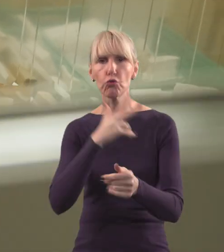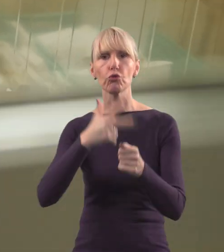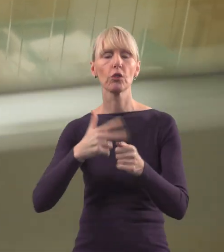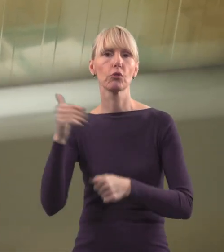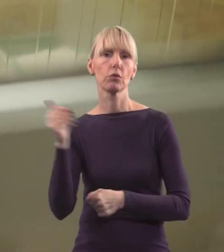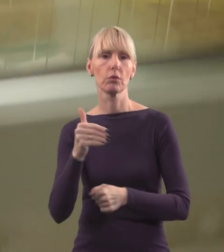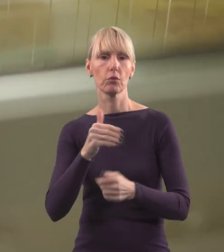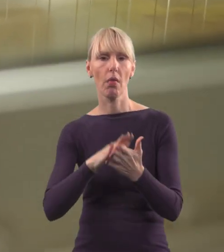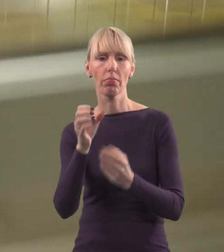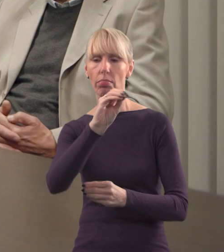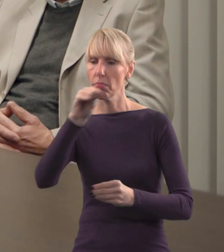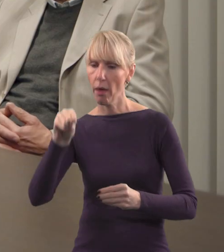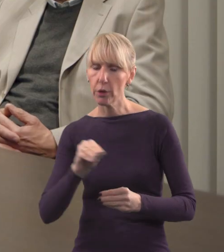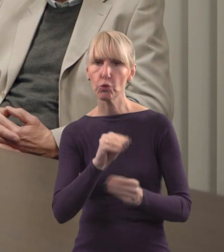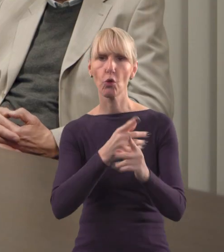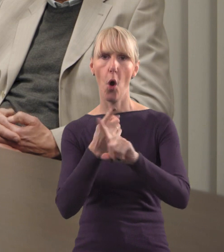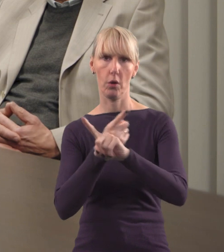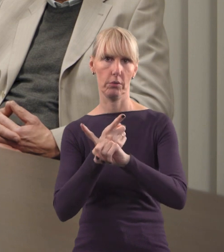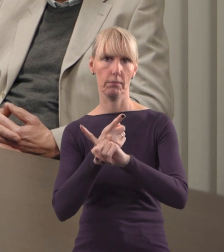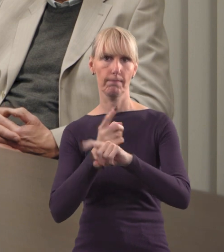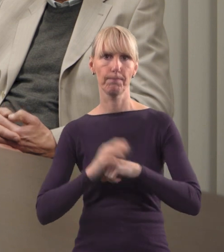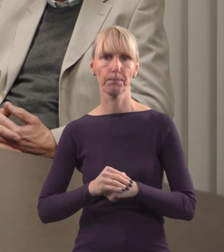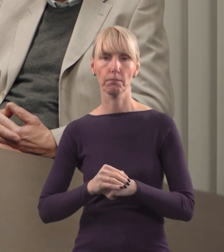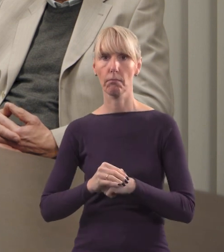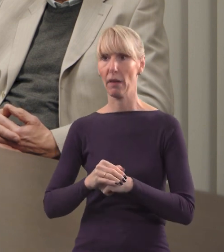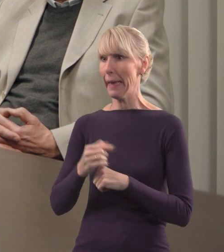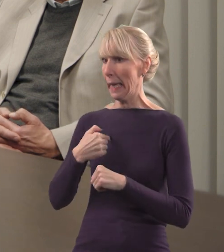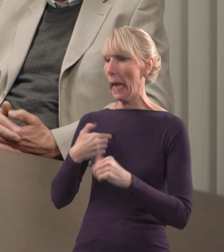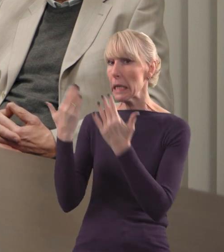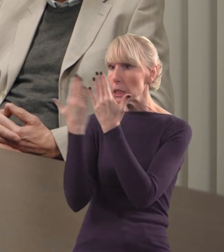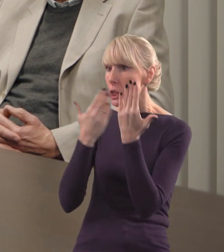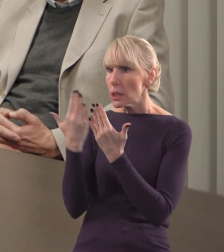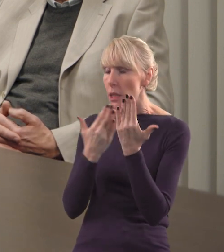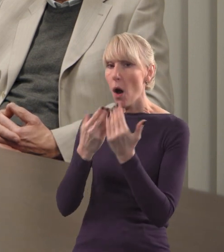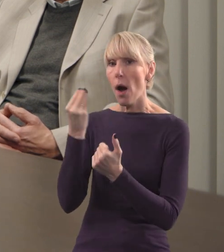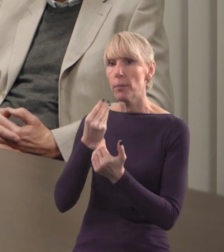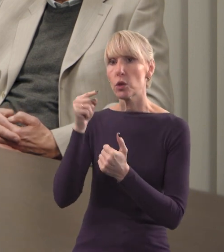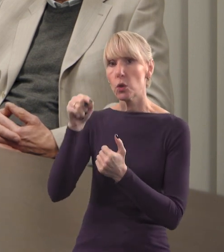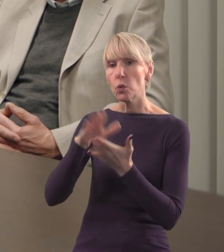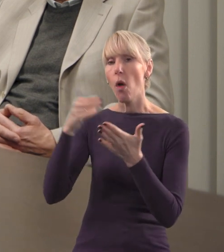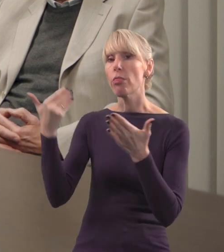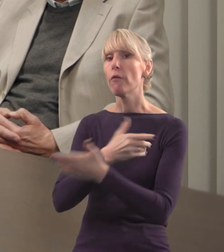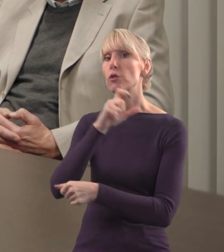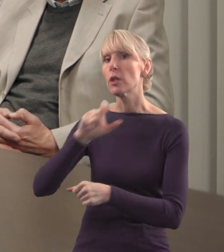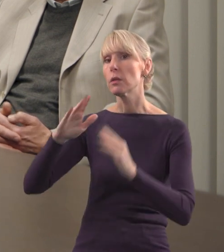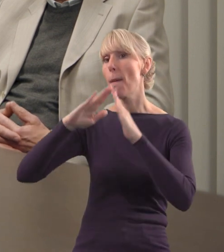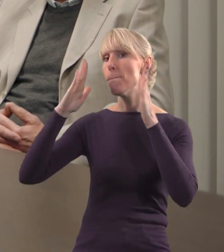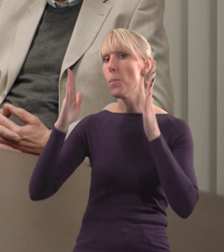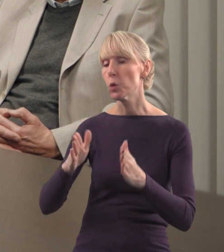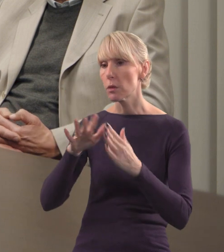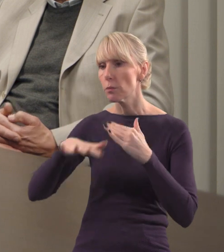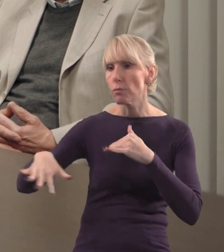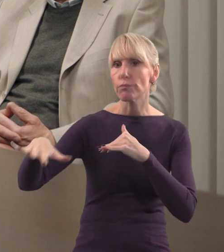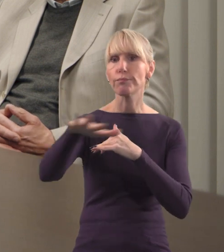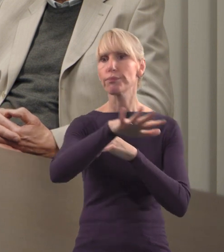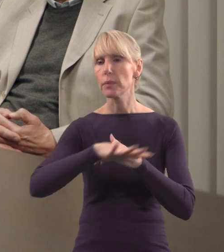nasion roślin ogrodniczych. Panie Mariuszu, w pociągu czytałam również, że oprócz nowoczesnego budynku banku nasion, na terenie obiektu